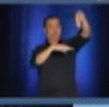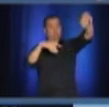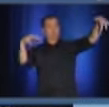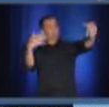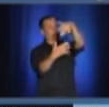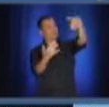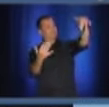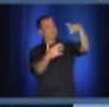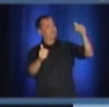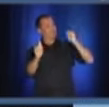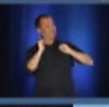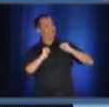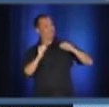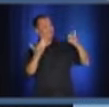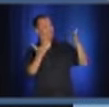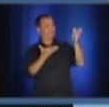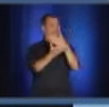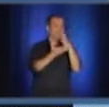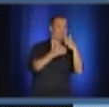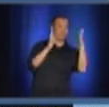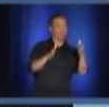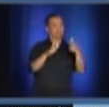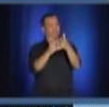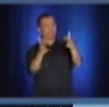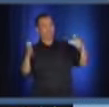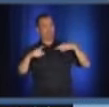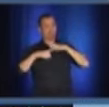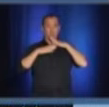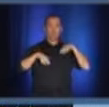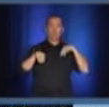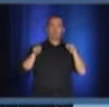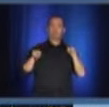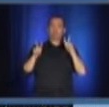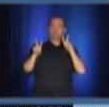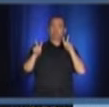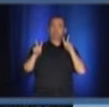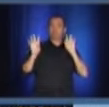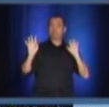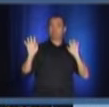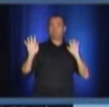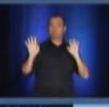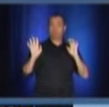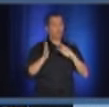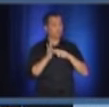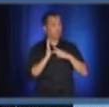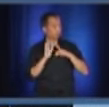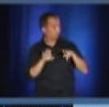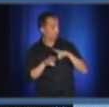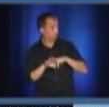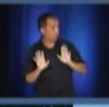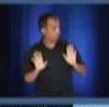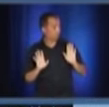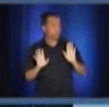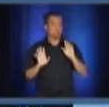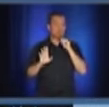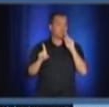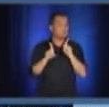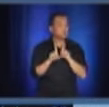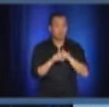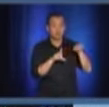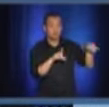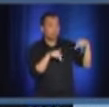ce n'est pas très risqué. Comparer cela à des fêtes, dans des jardins